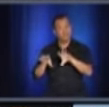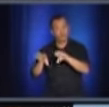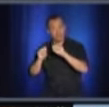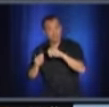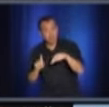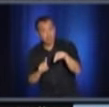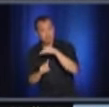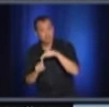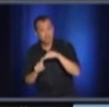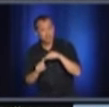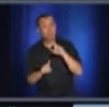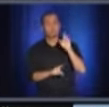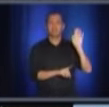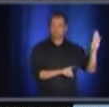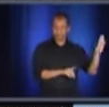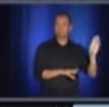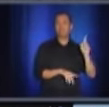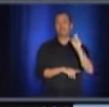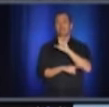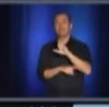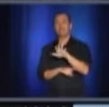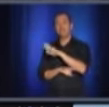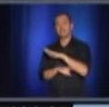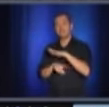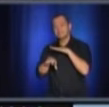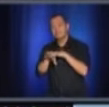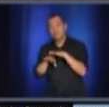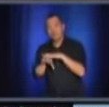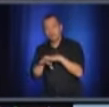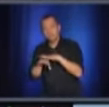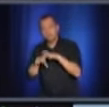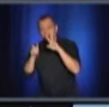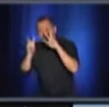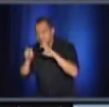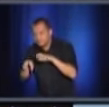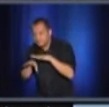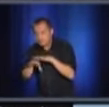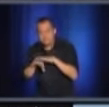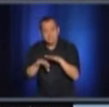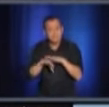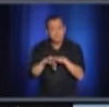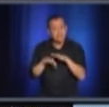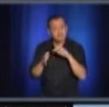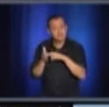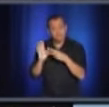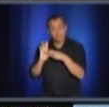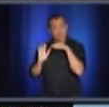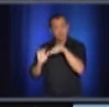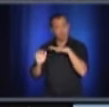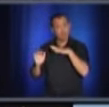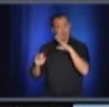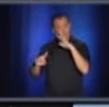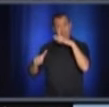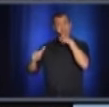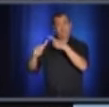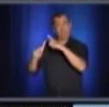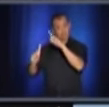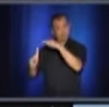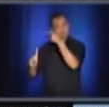rapport à ces tests sérologiques? Est-ce qu'on ne pas pouvoir avoir ce type de données? Vous avez parlé de réduire le nombre de cas actifs.